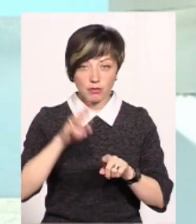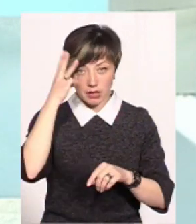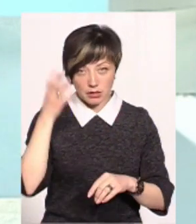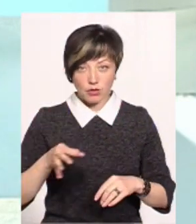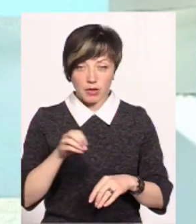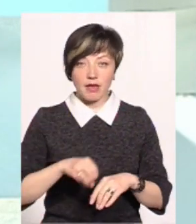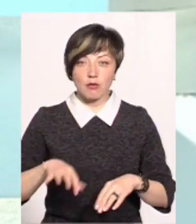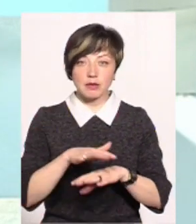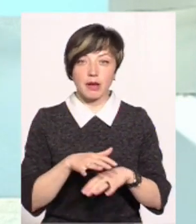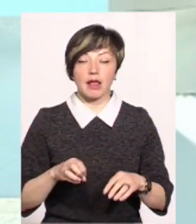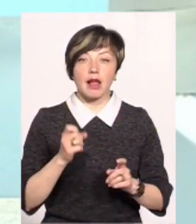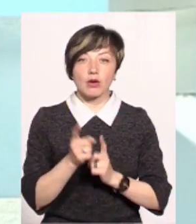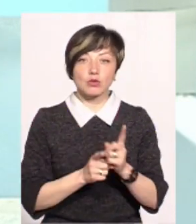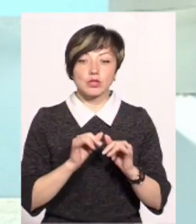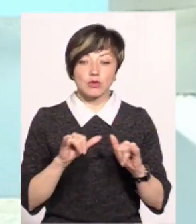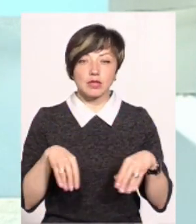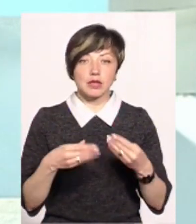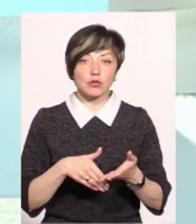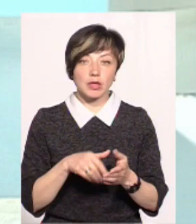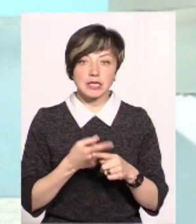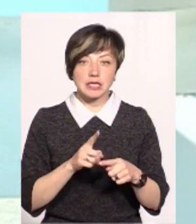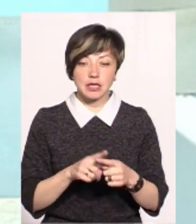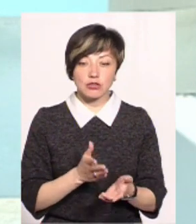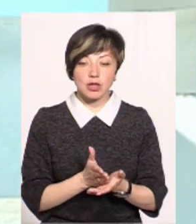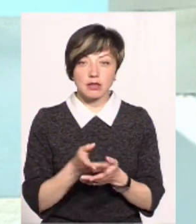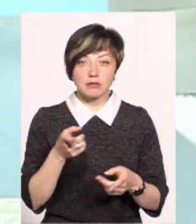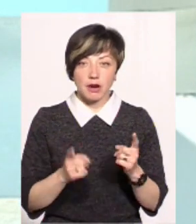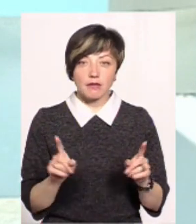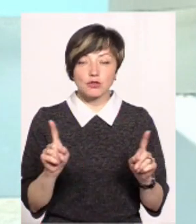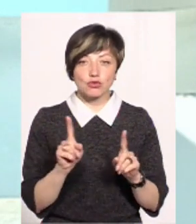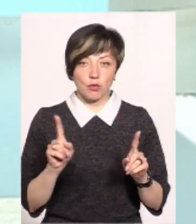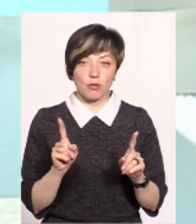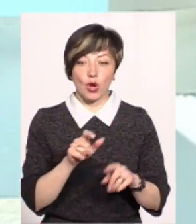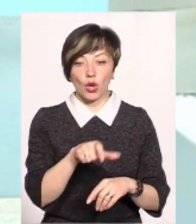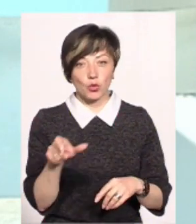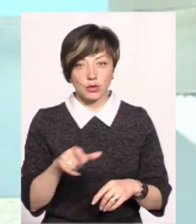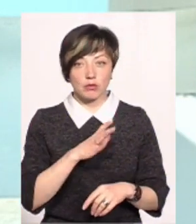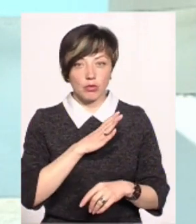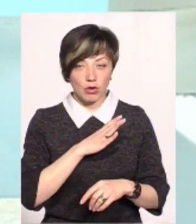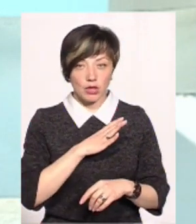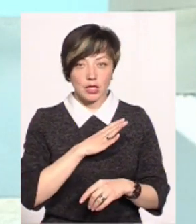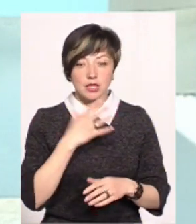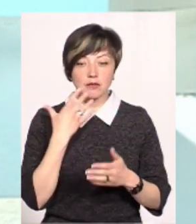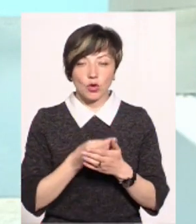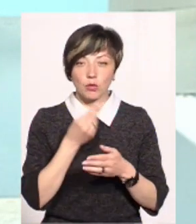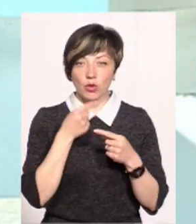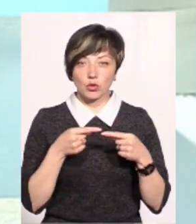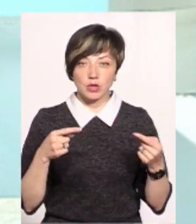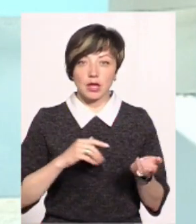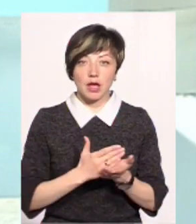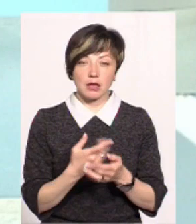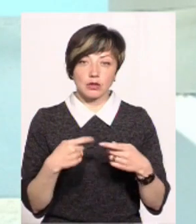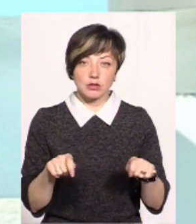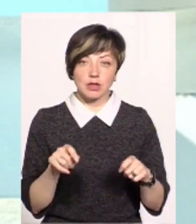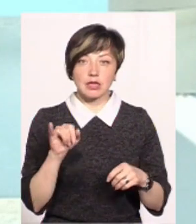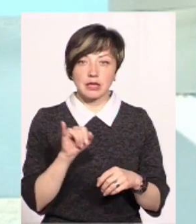Європейський банк реконструкції Ростков надає допомогу. І тому це є шлях справді для того, щоб люди могли свою продукцію якісно